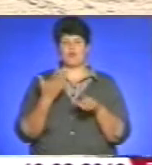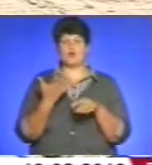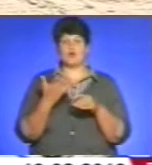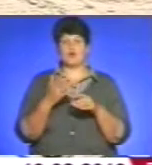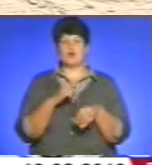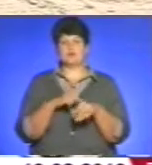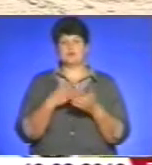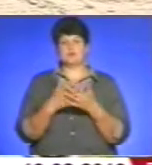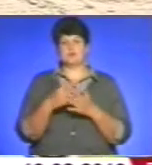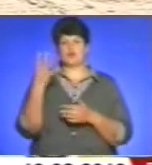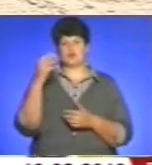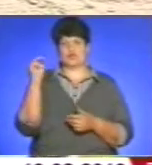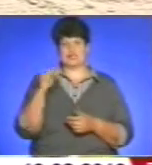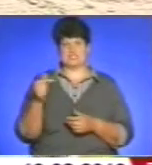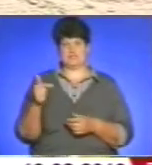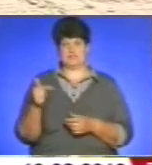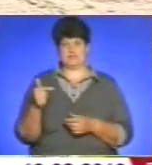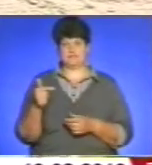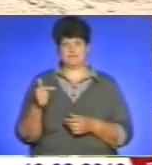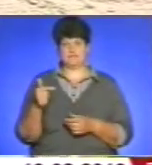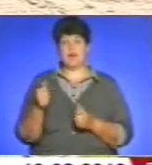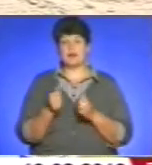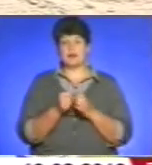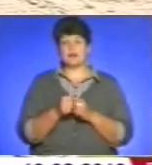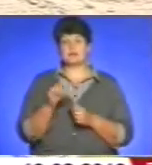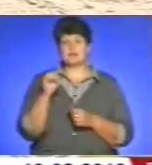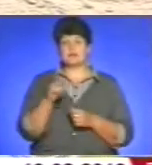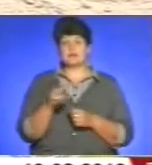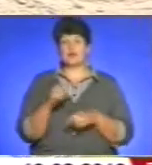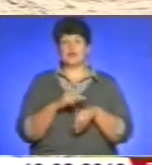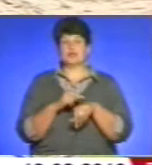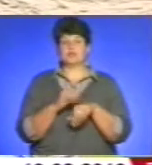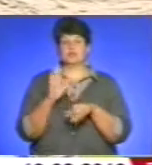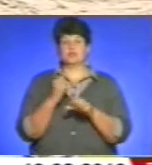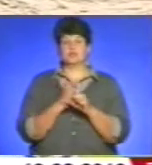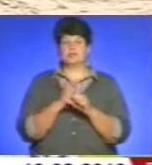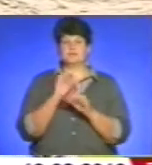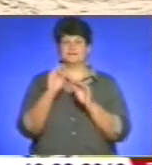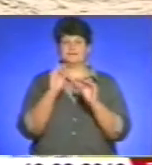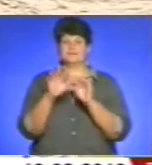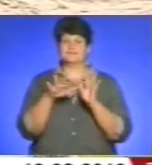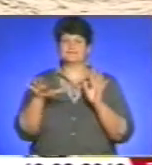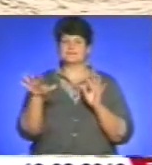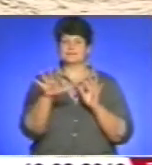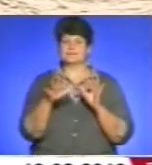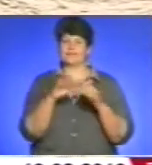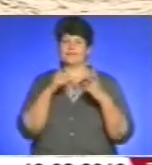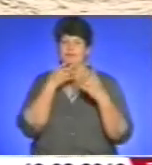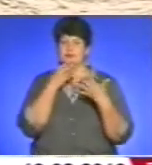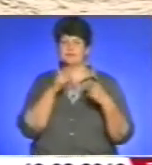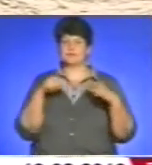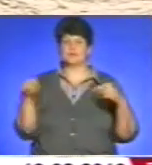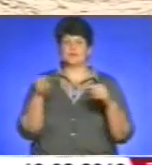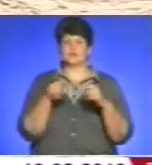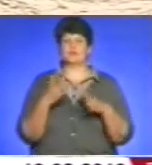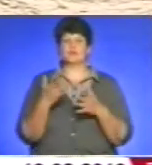місту до 40 тисяч гривень. Але перед тим, щоб буде зроблений годинник, потрібно зробити благоустрій облаштування території. Навколо цього годинника і території